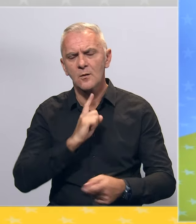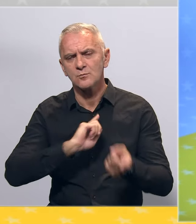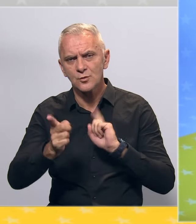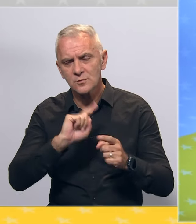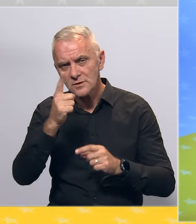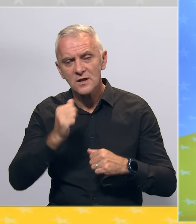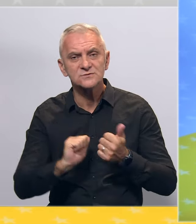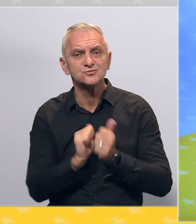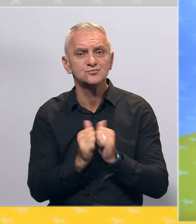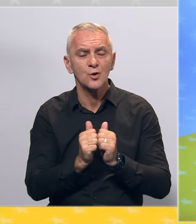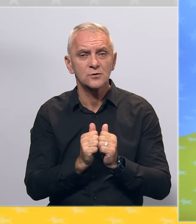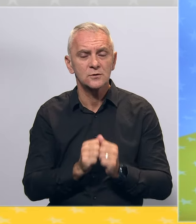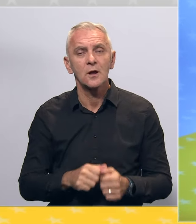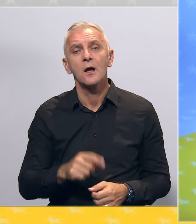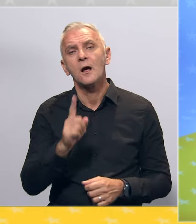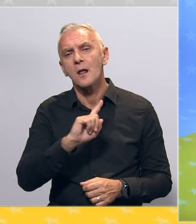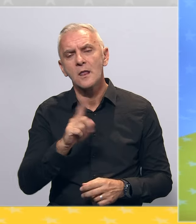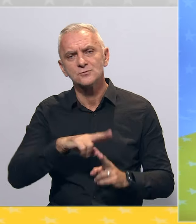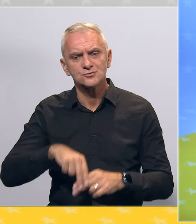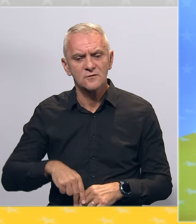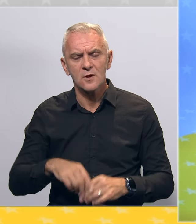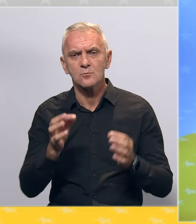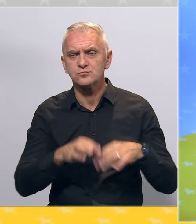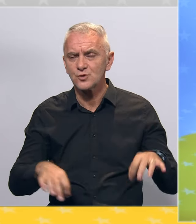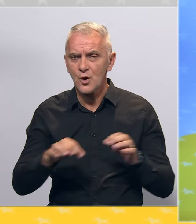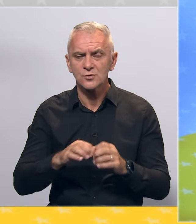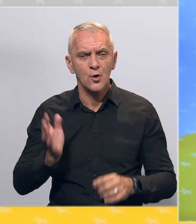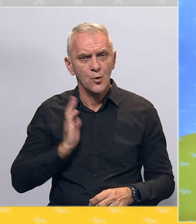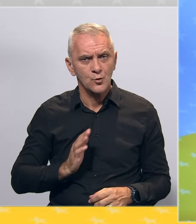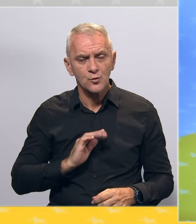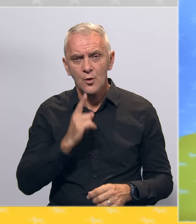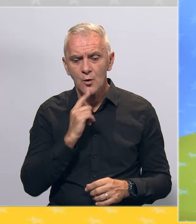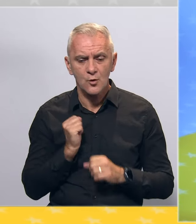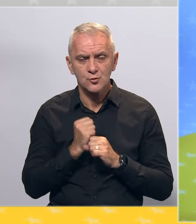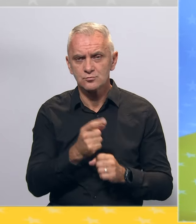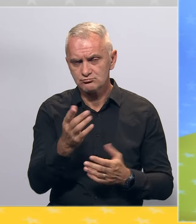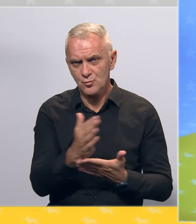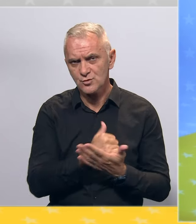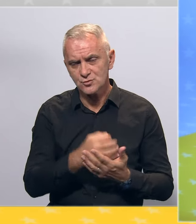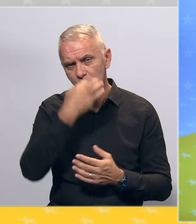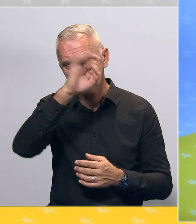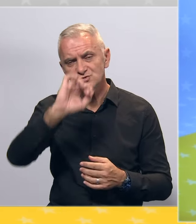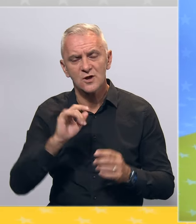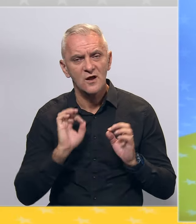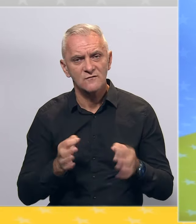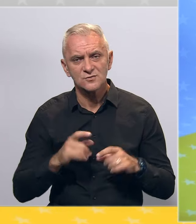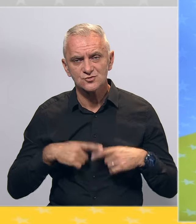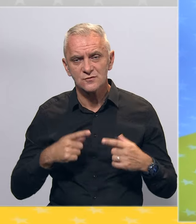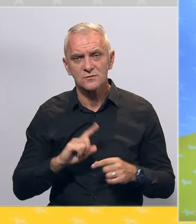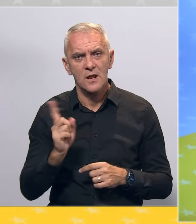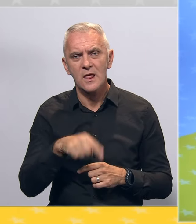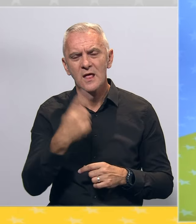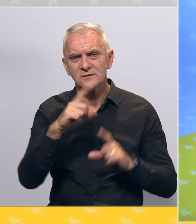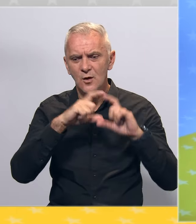infrastrukturu. Također nisu zostavljeni projekti iz kulture, kao i drugi aspekti koji doprinose poboljšanje kvalitete života. Niti jedna ustanova od javnog značaja nije